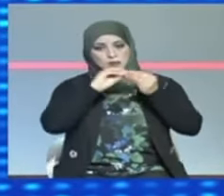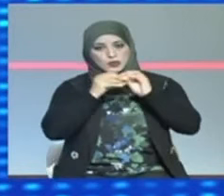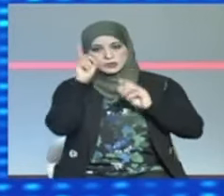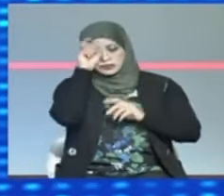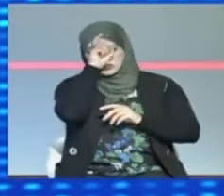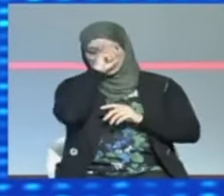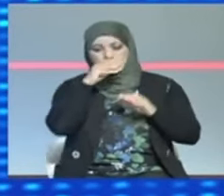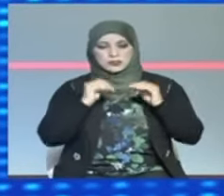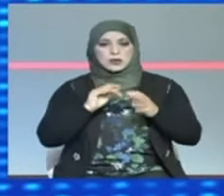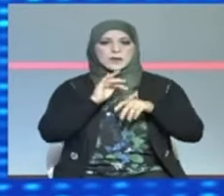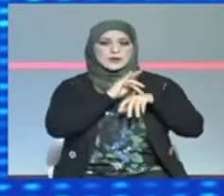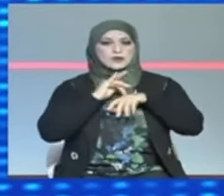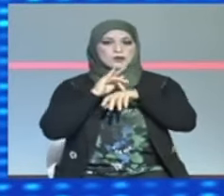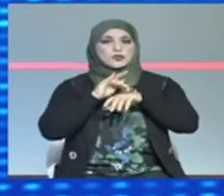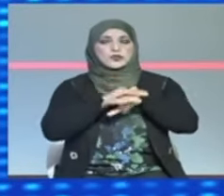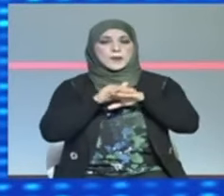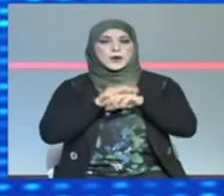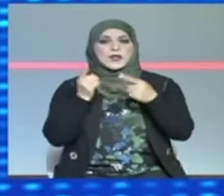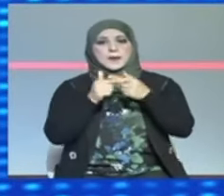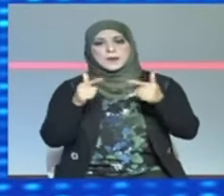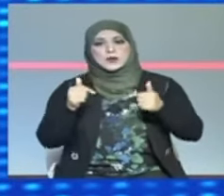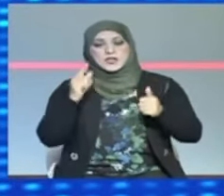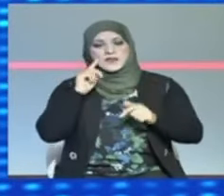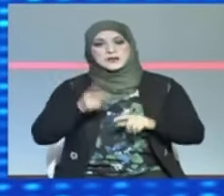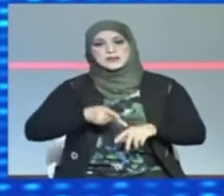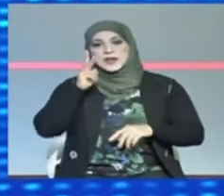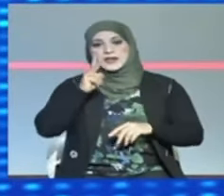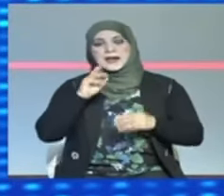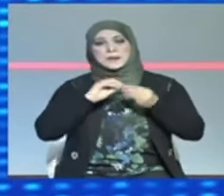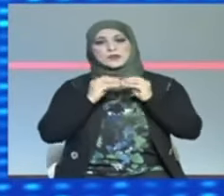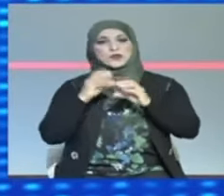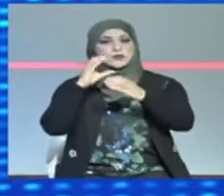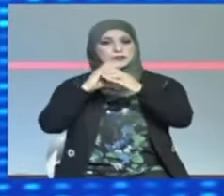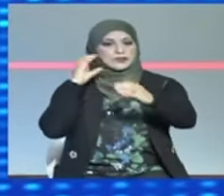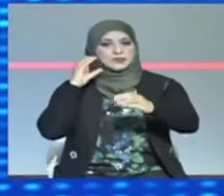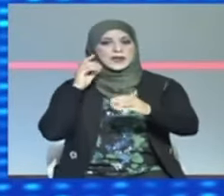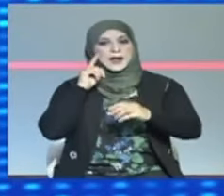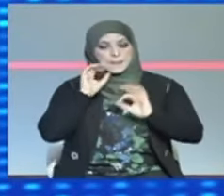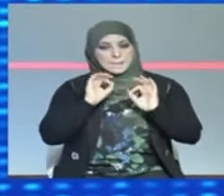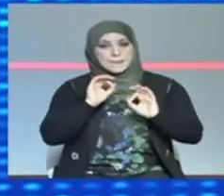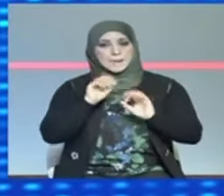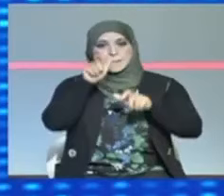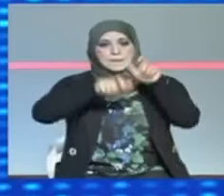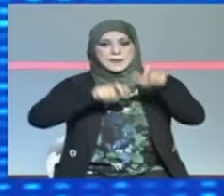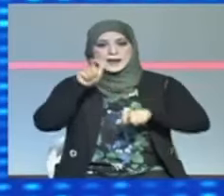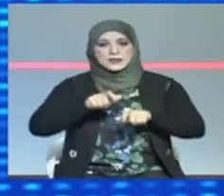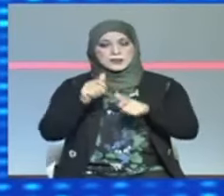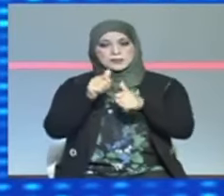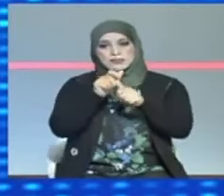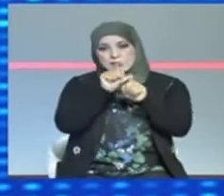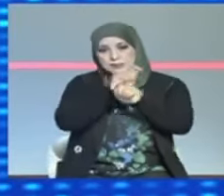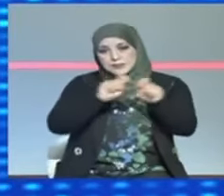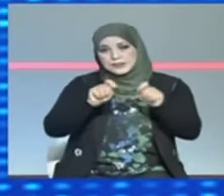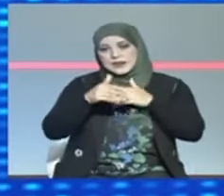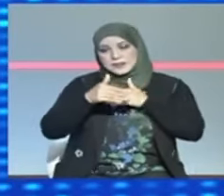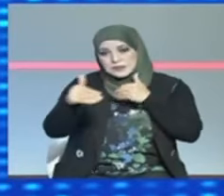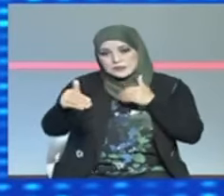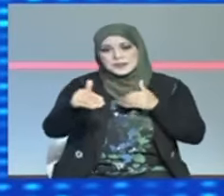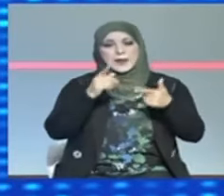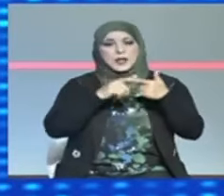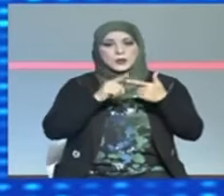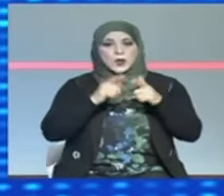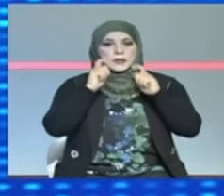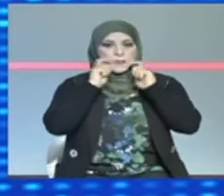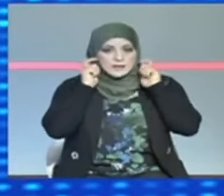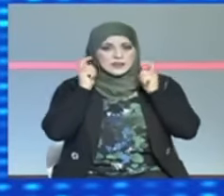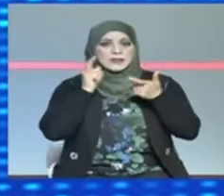قطاعات بعينها لعل أبرزها قطاع النقل ورغم التزام البعض بمختلف وسائل الوقاية تبرز عديد